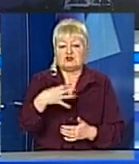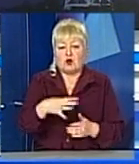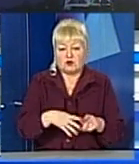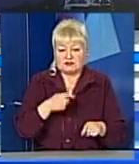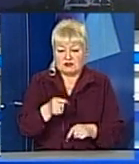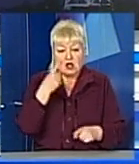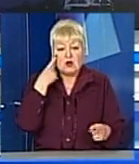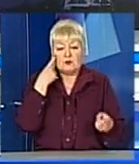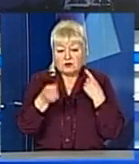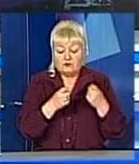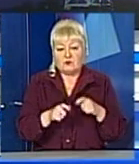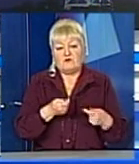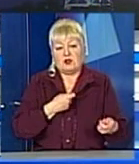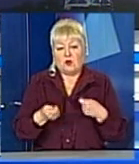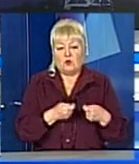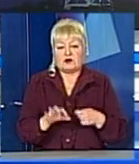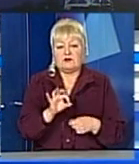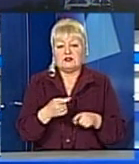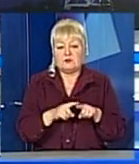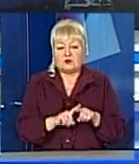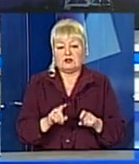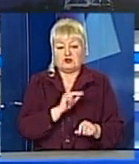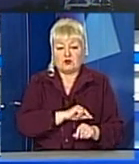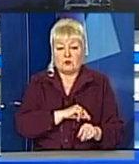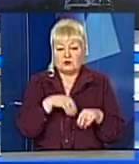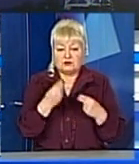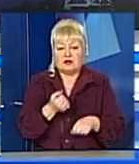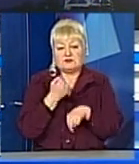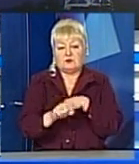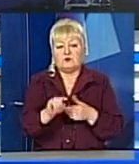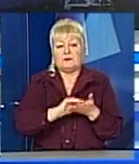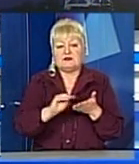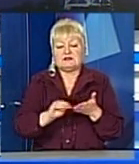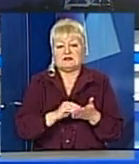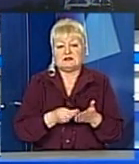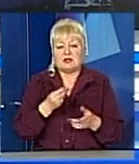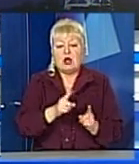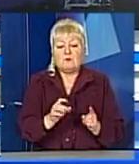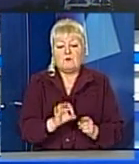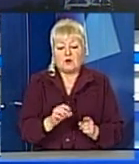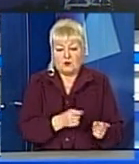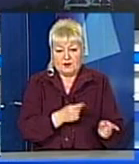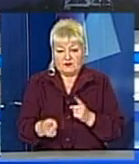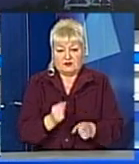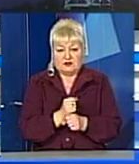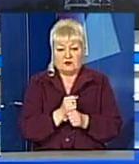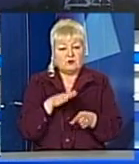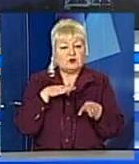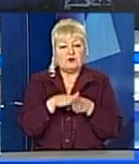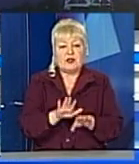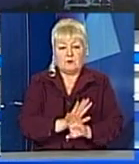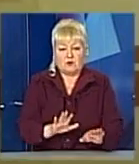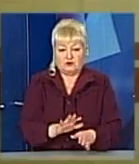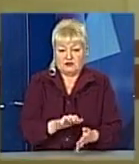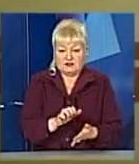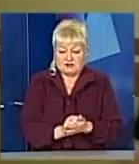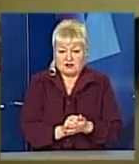яких поінформували управління про те, що роботодавці примушують їх писати заяви про переведення на роботу в режим неповної зайнятості.